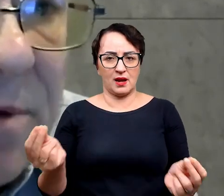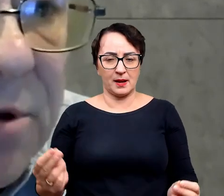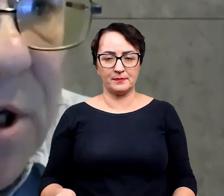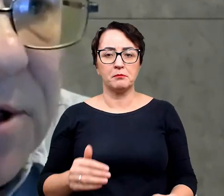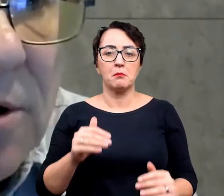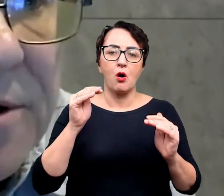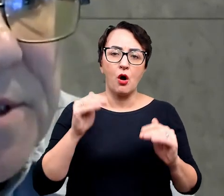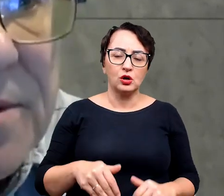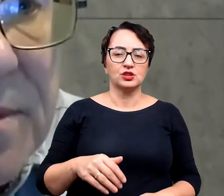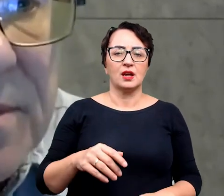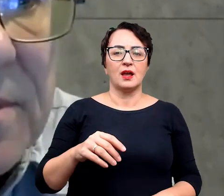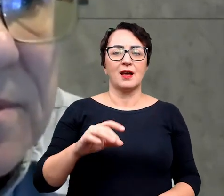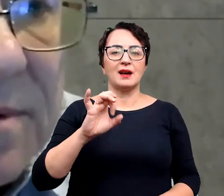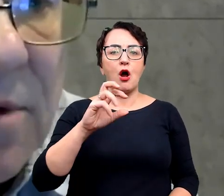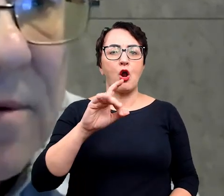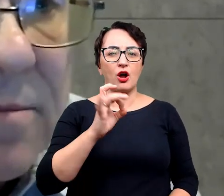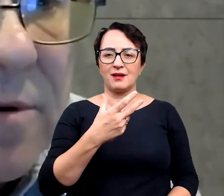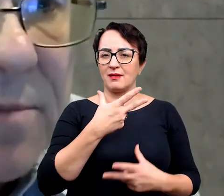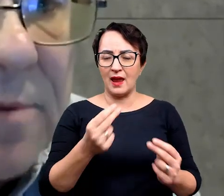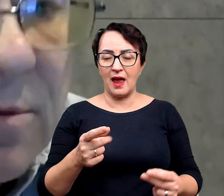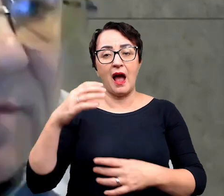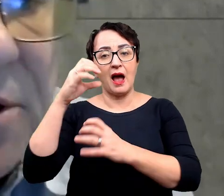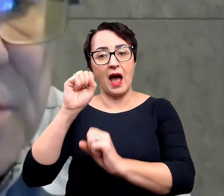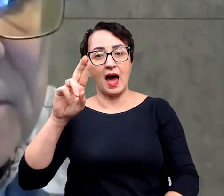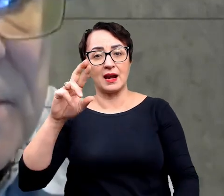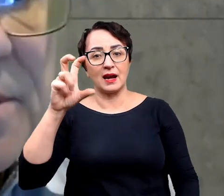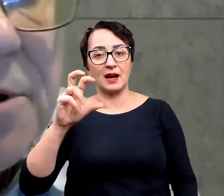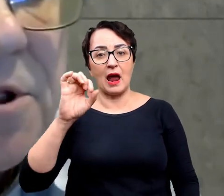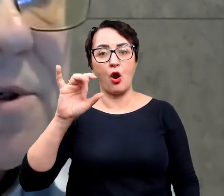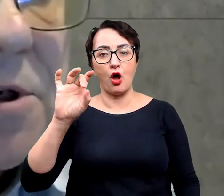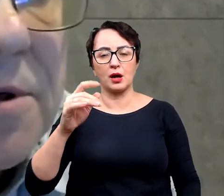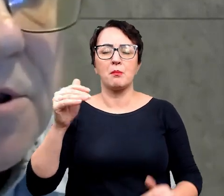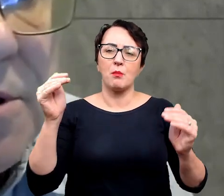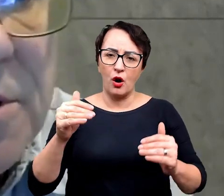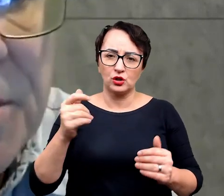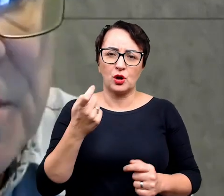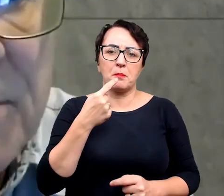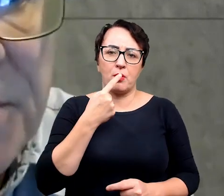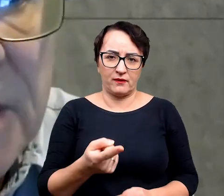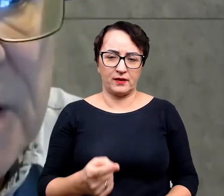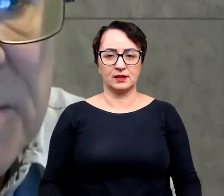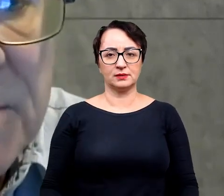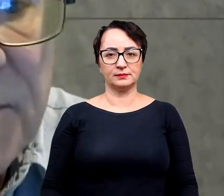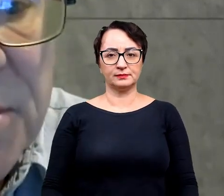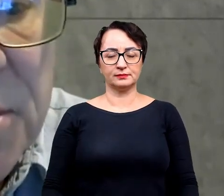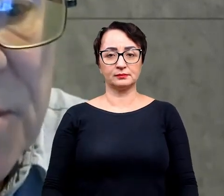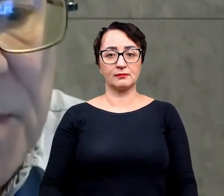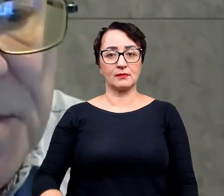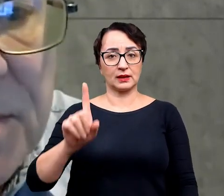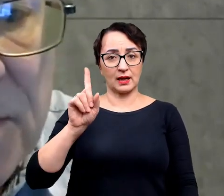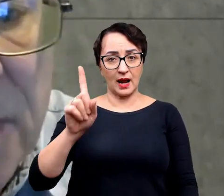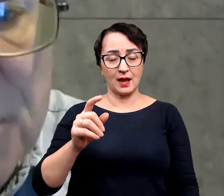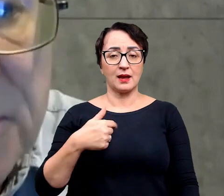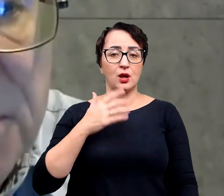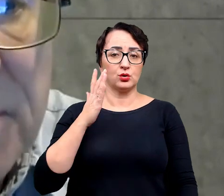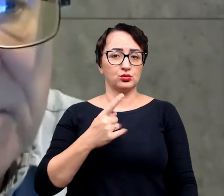Jedynie może archeolodzy mogliby próbować coś na ten temat powiedzieć. Natomiast